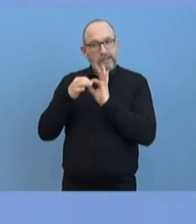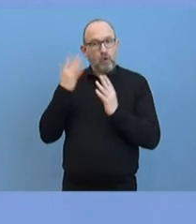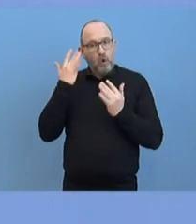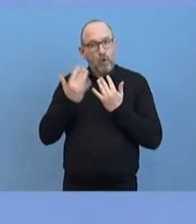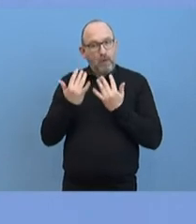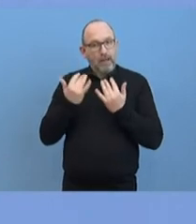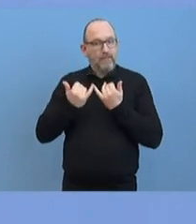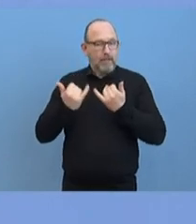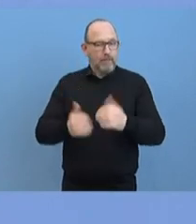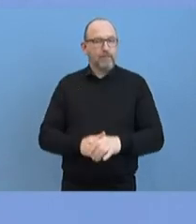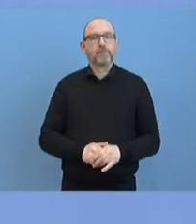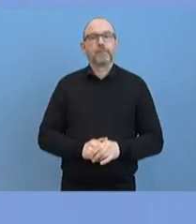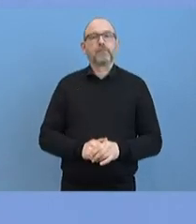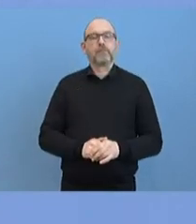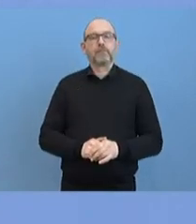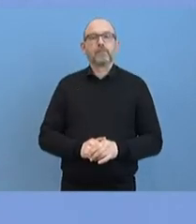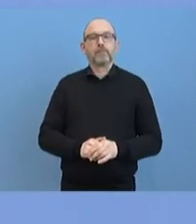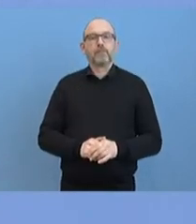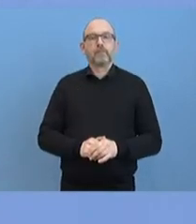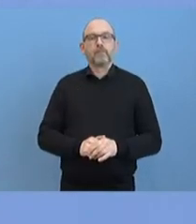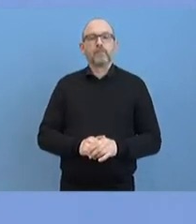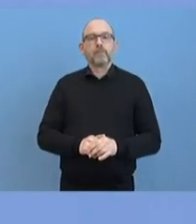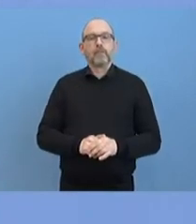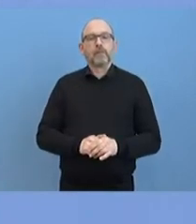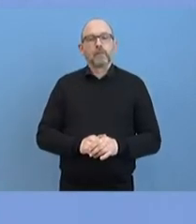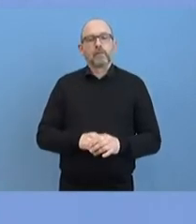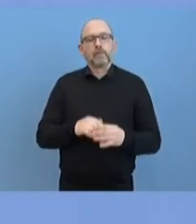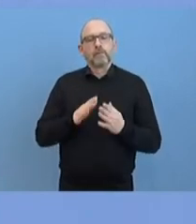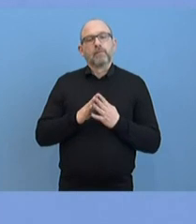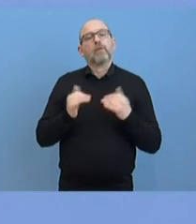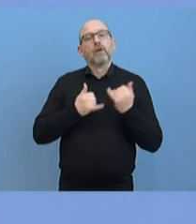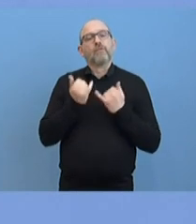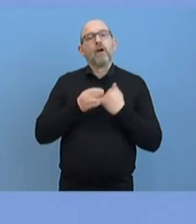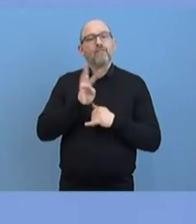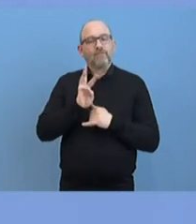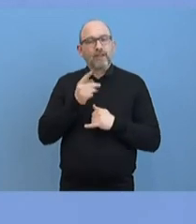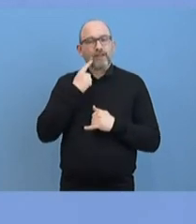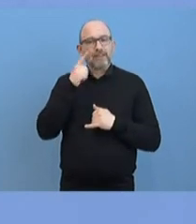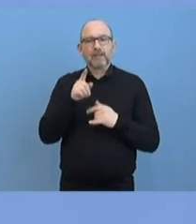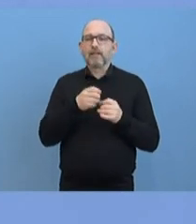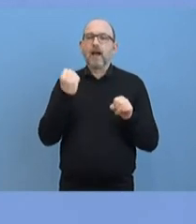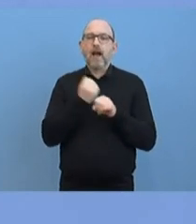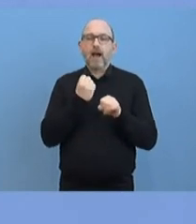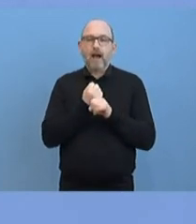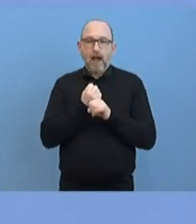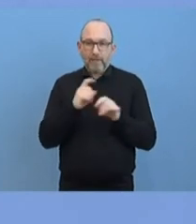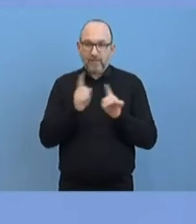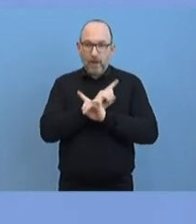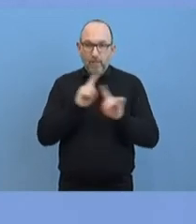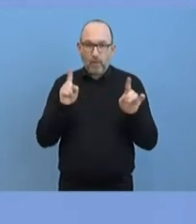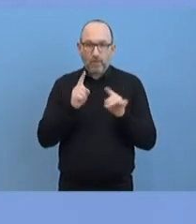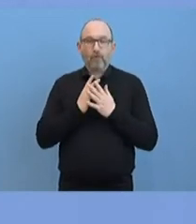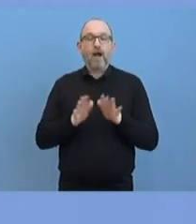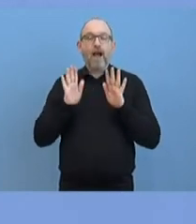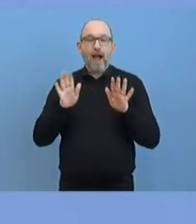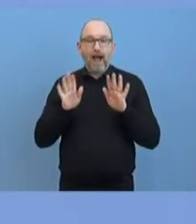Ich ergänze vielleicht dazu die Frage von Birgit Wilker von KNA. Soll Arbeitsverbot für Asylbewerber mit Blick auf Erntehelfer